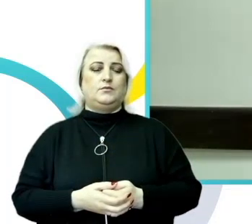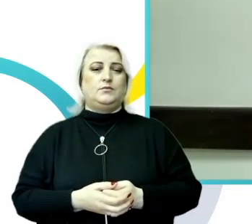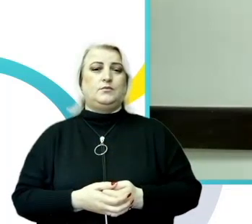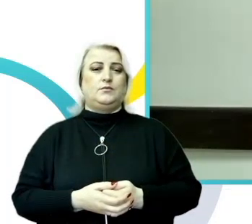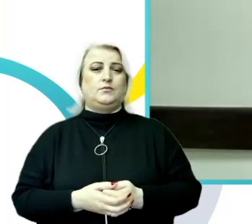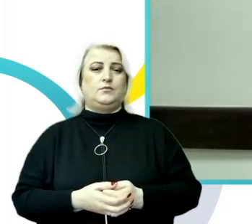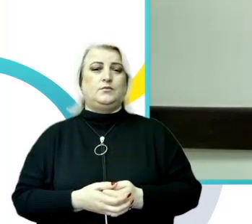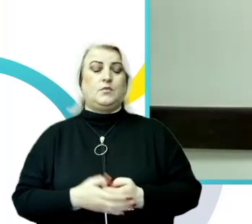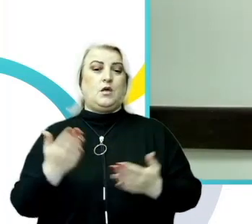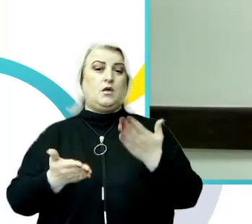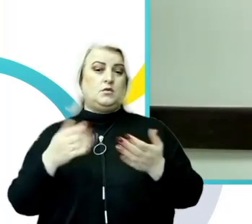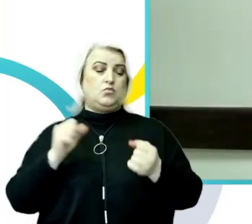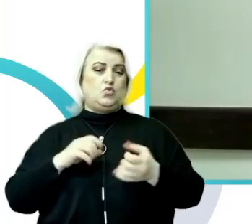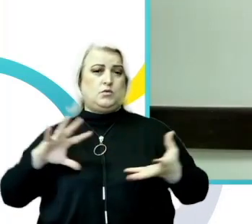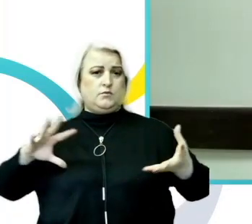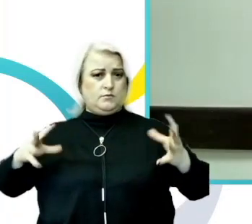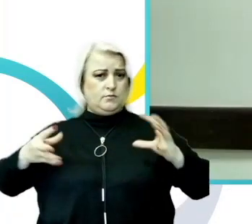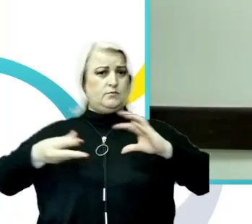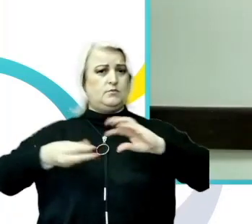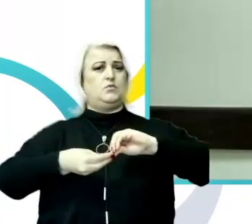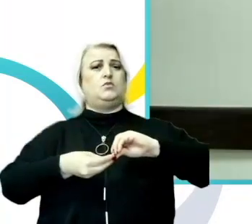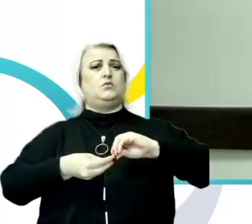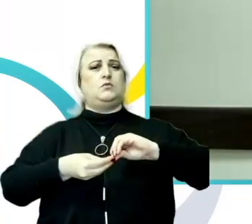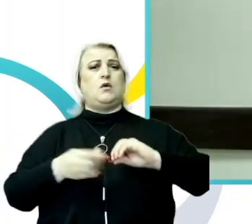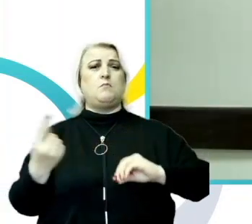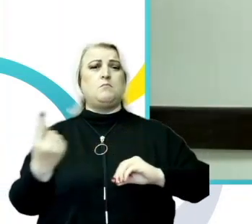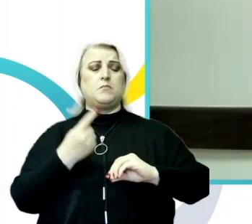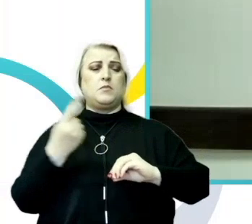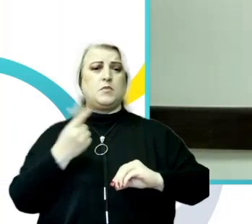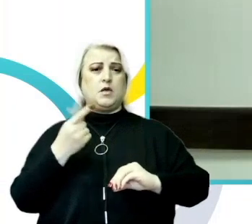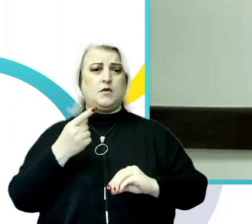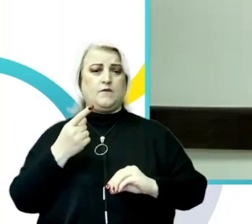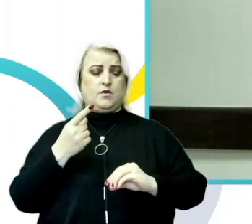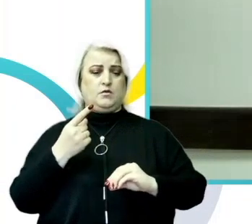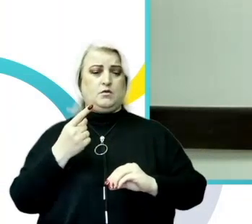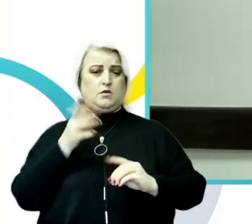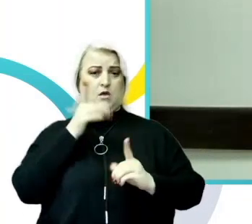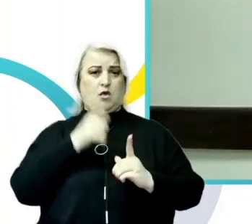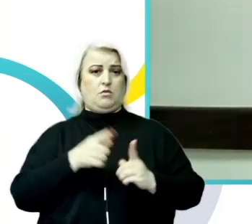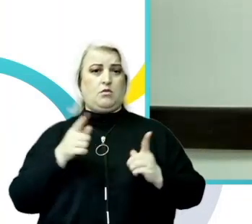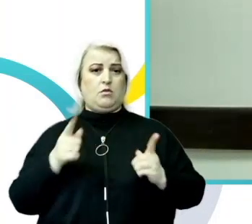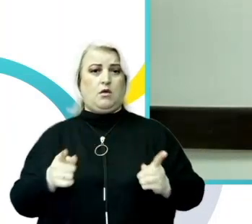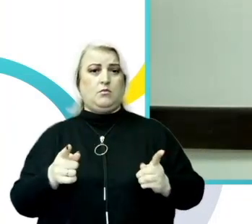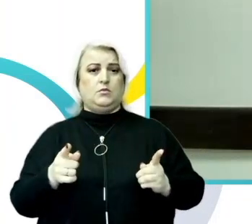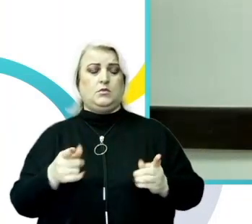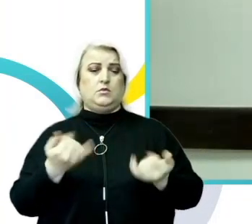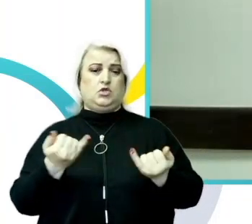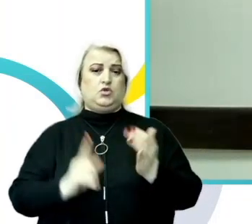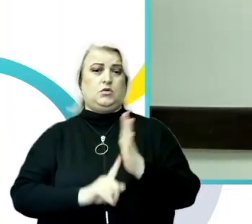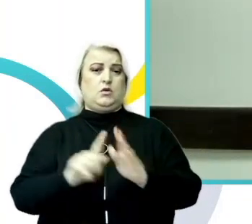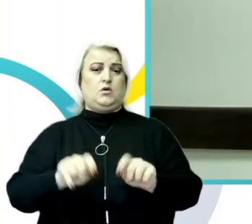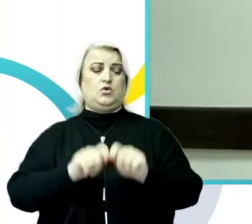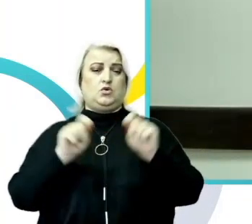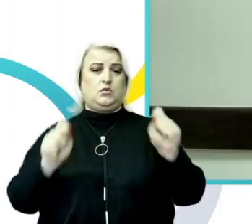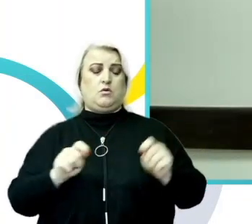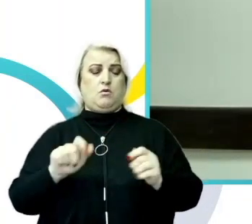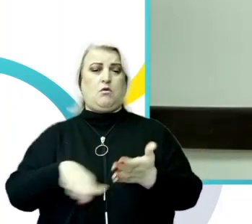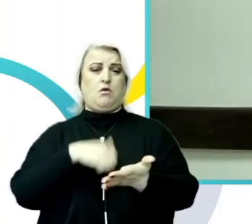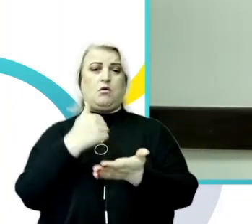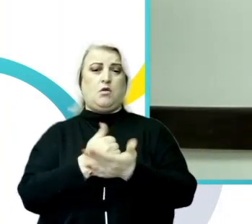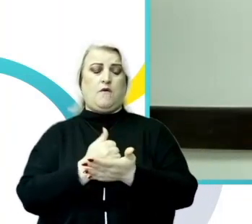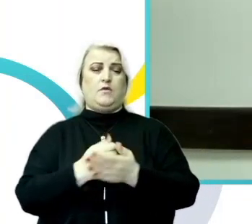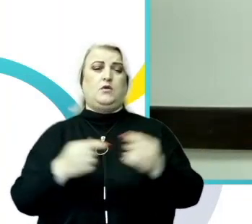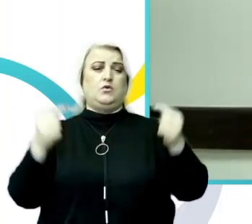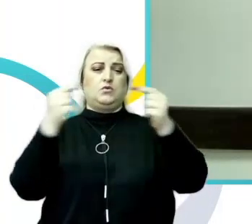finalizat prima etapă a evenimentului de astăzi, cel de lansarea principalilor constătări și concluzii